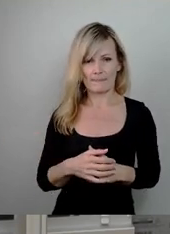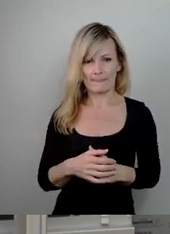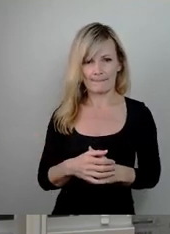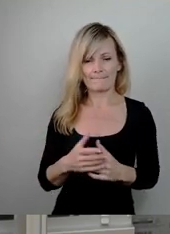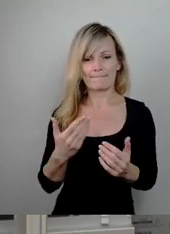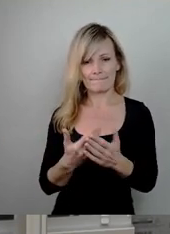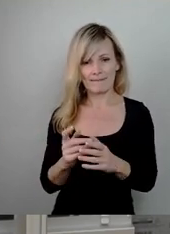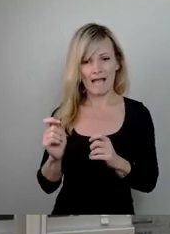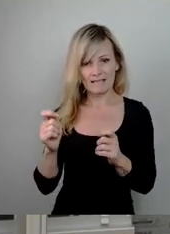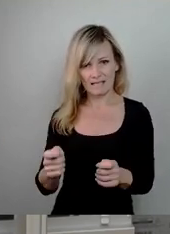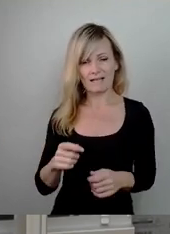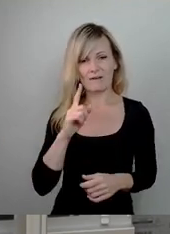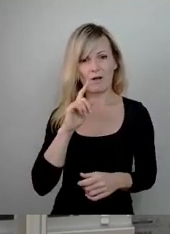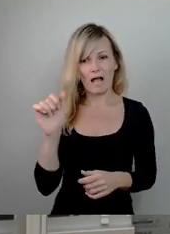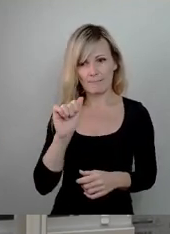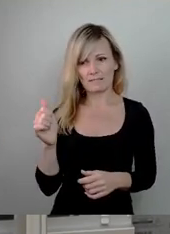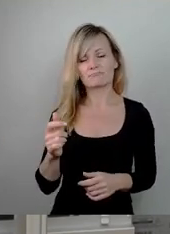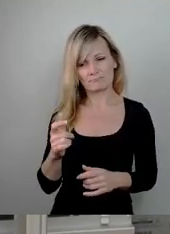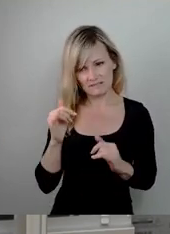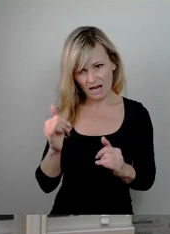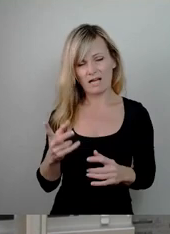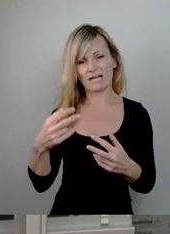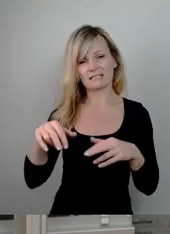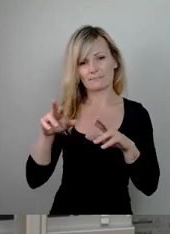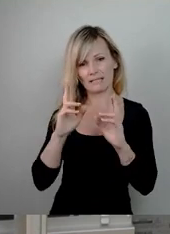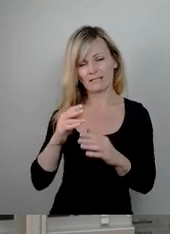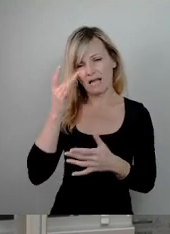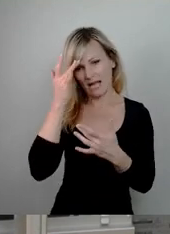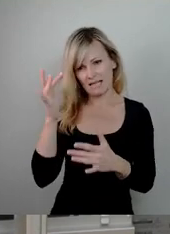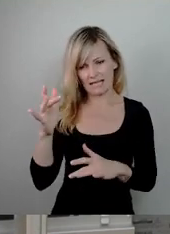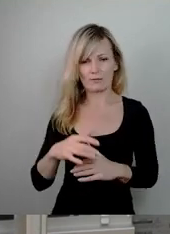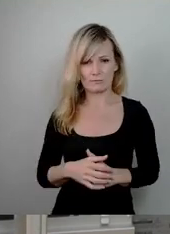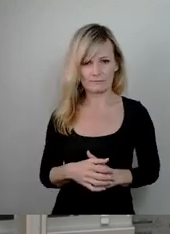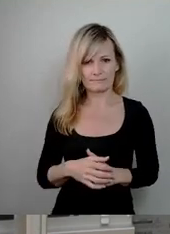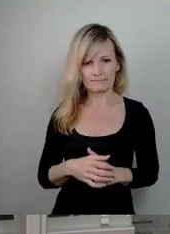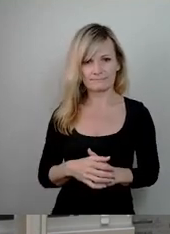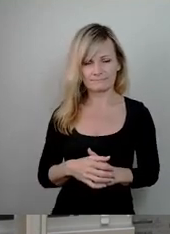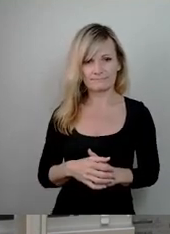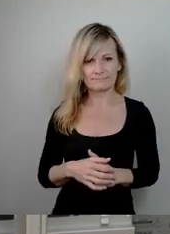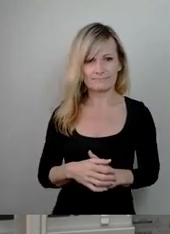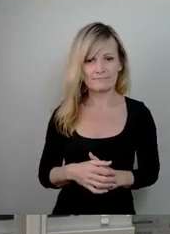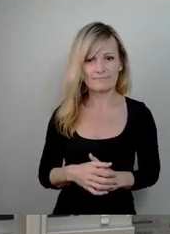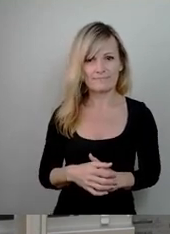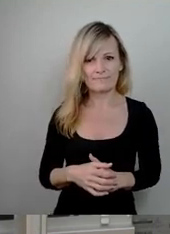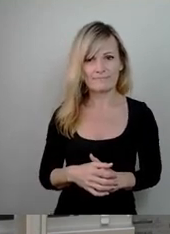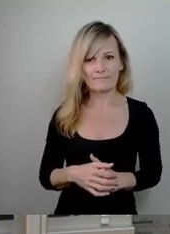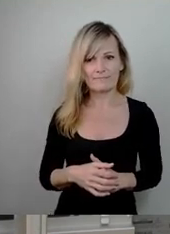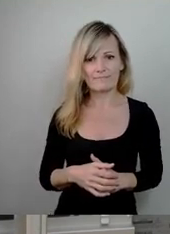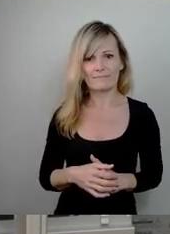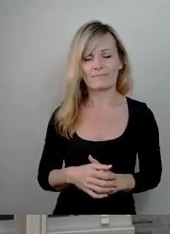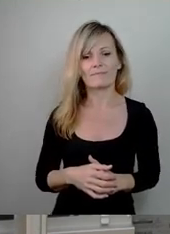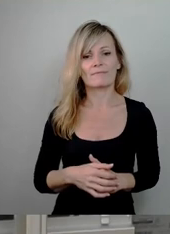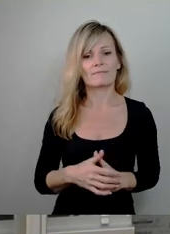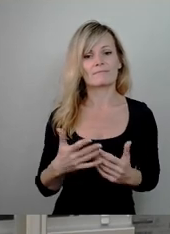verabelt, verdient Respekt und Anerkennung. Vielerorts vernimmt man von einer in der Forschung anerkannten Einschätzung,